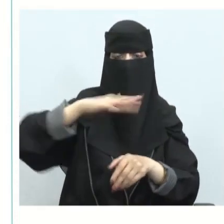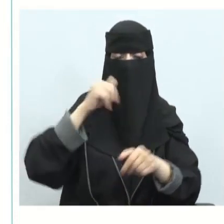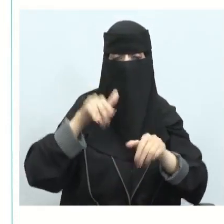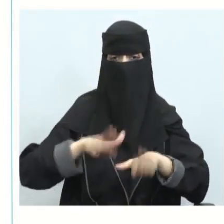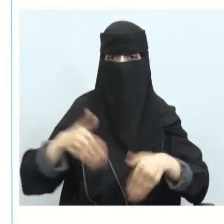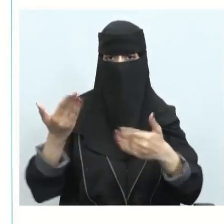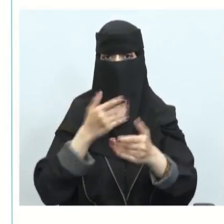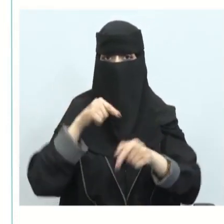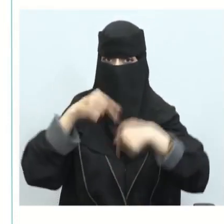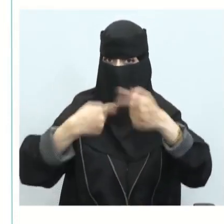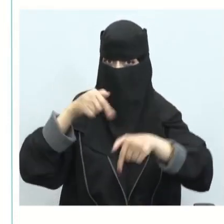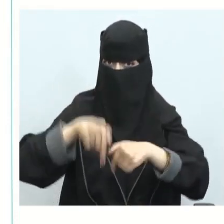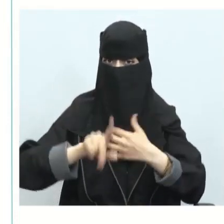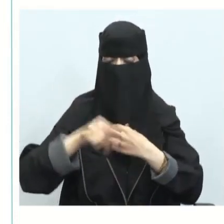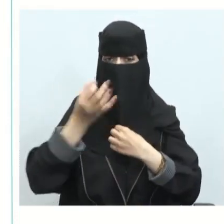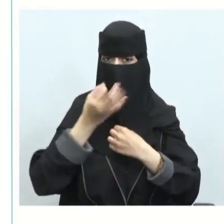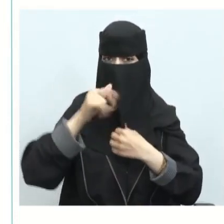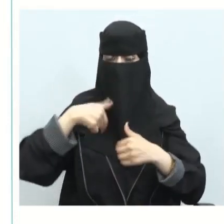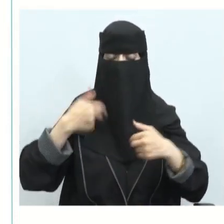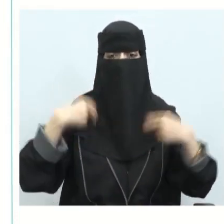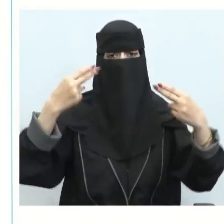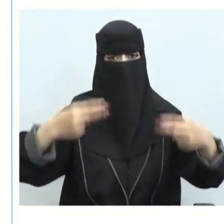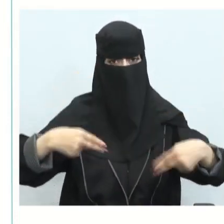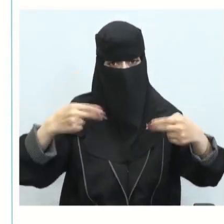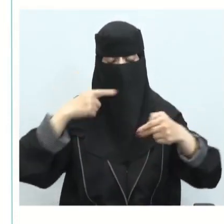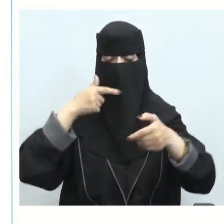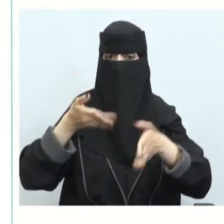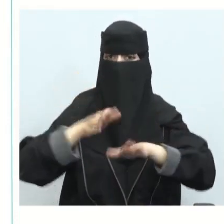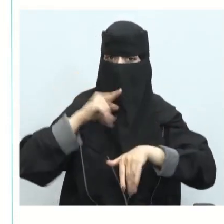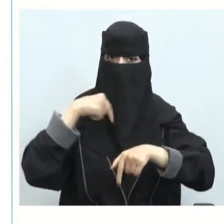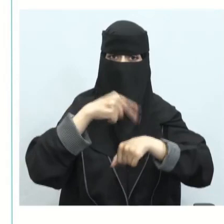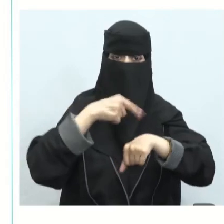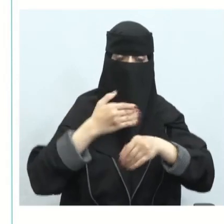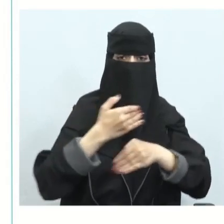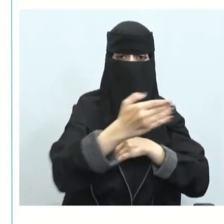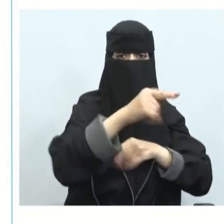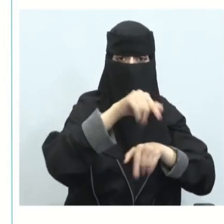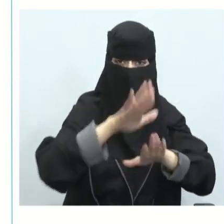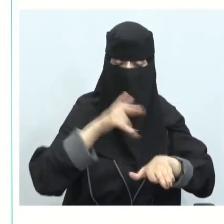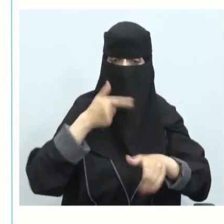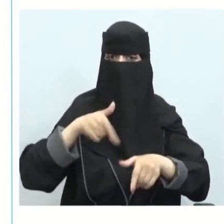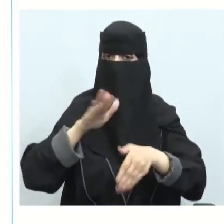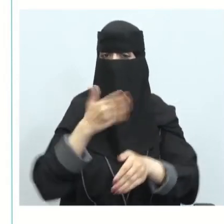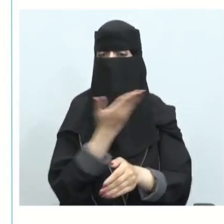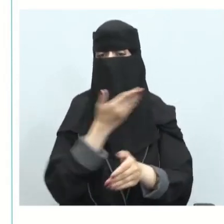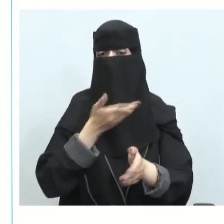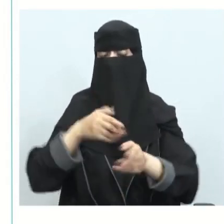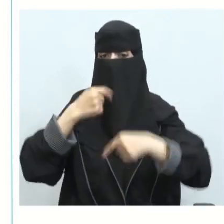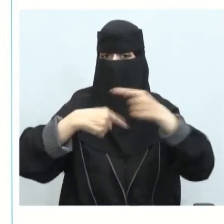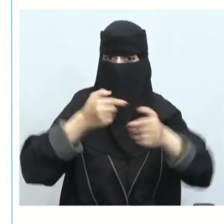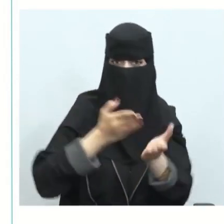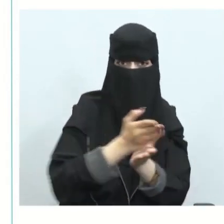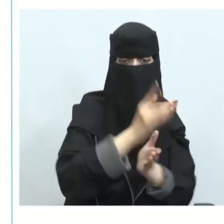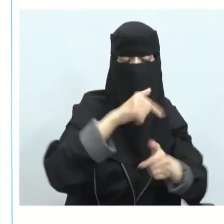الفعالية اليوم بإذن الله سنستكمل الحديث الفعاليات وأيضا الاستدامة ولكن سنتناول تأثير الاستدامة